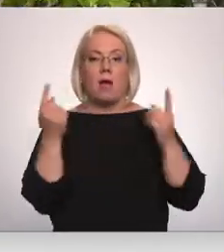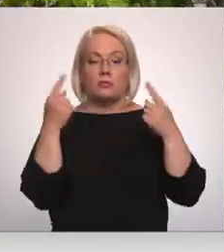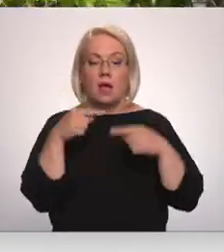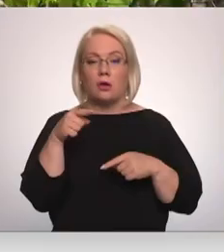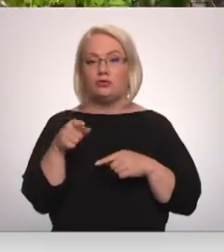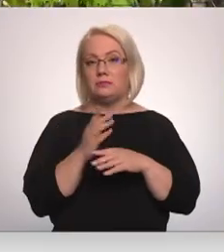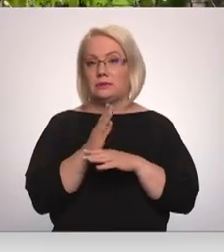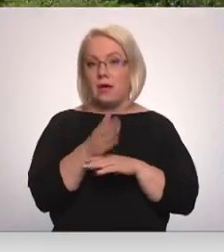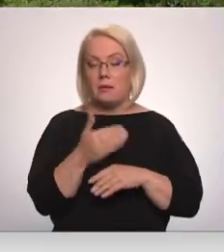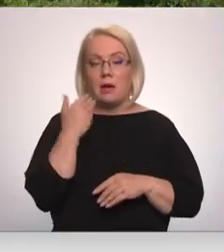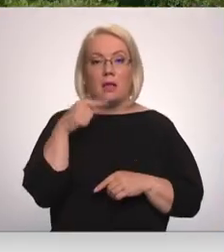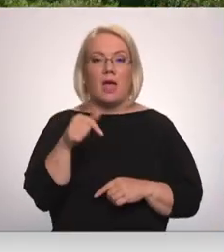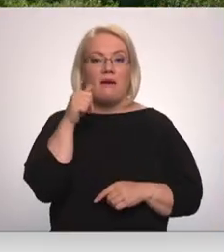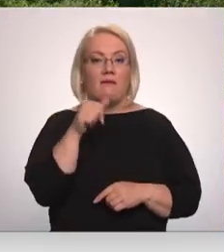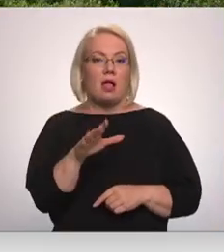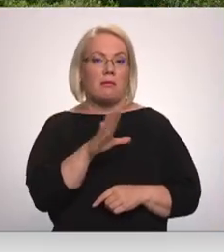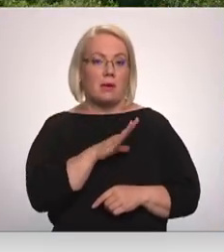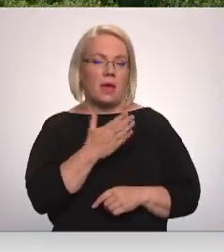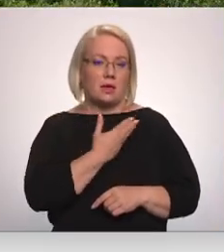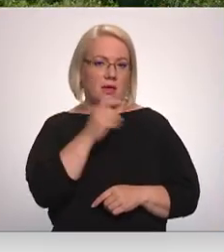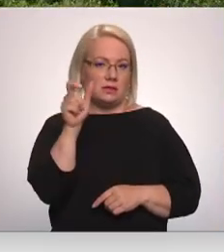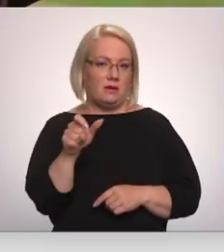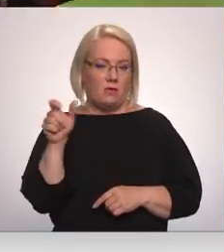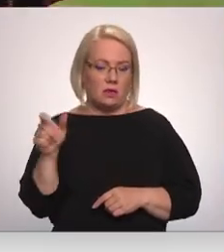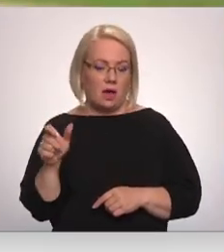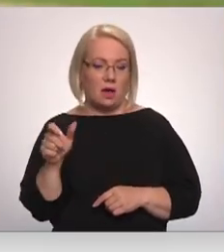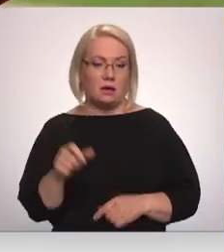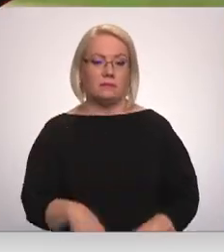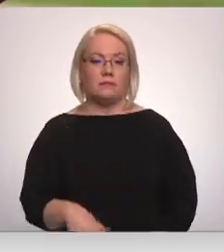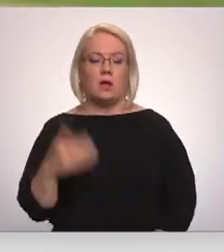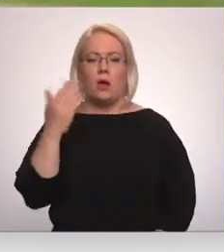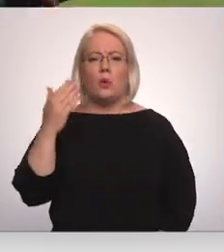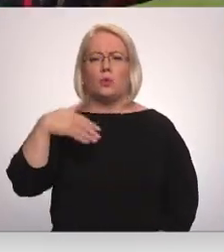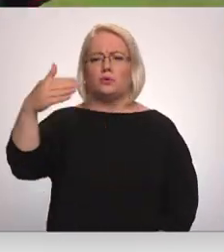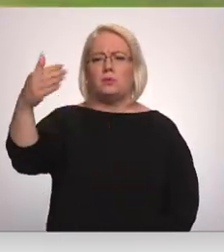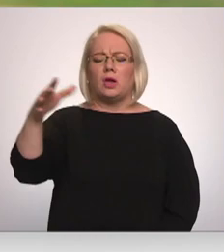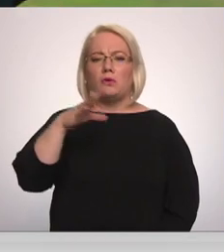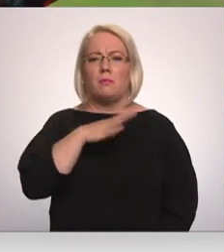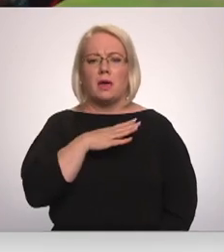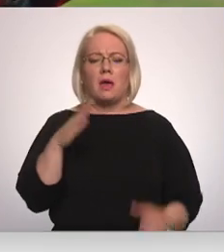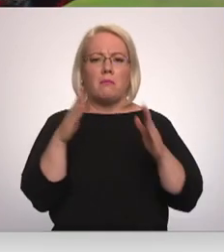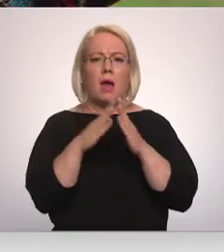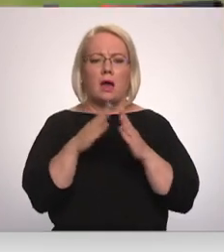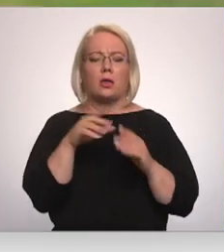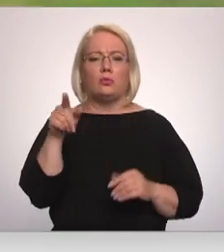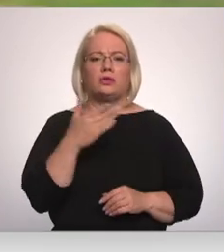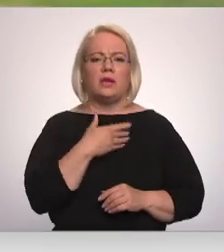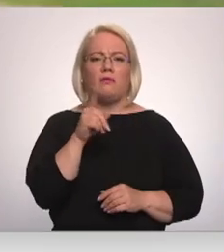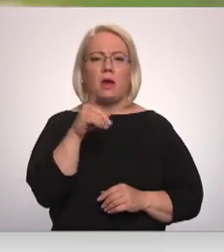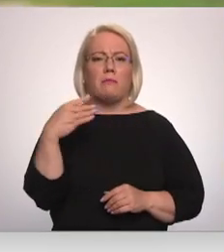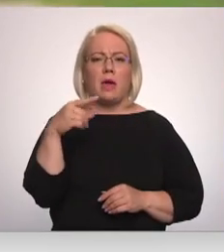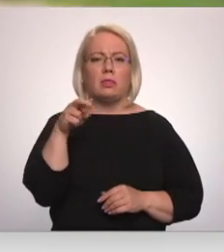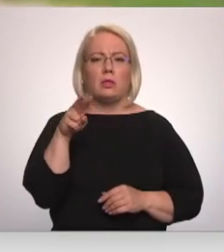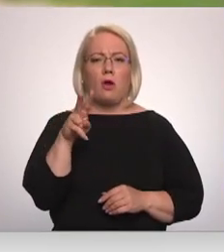ciemam, kad šeit vēl Mita iedzīvotāji. Tur uz priekšu bija vairākas mājas Petrovī dzīvoja, šiekur